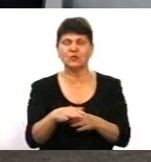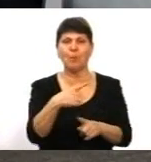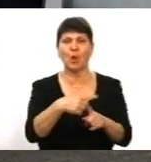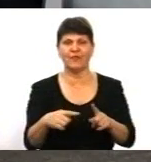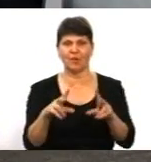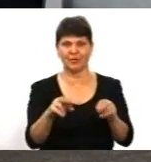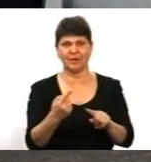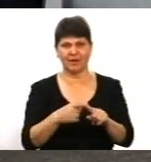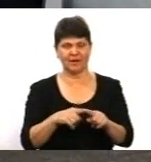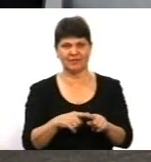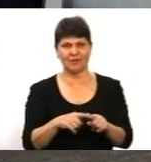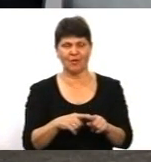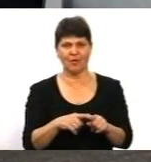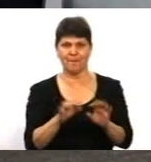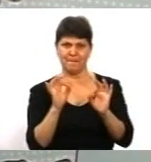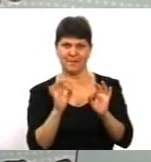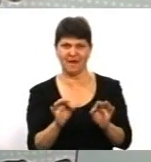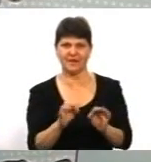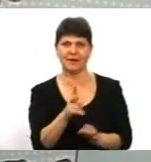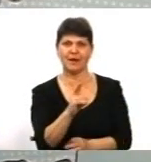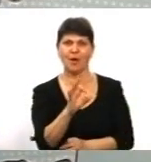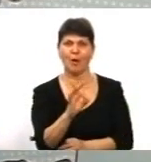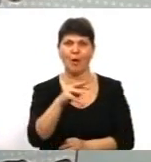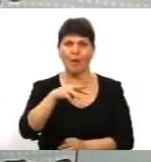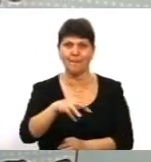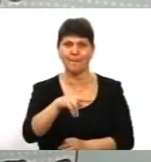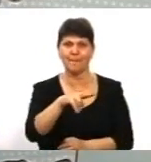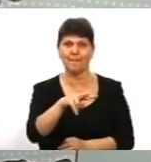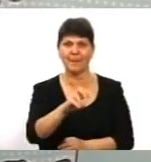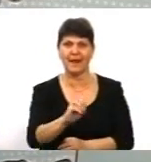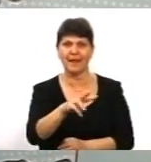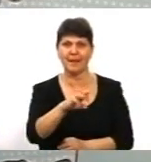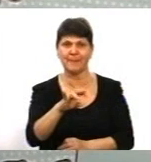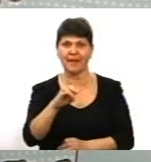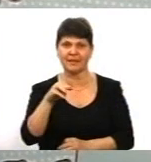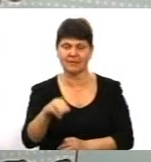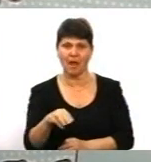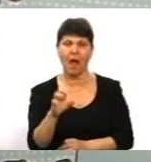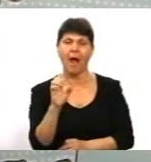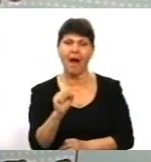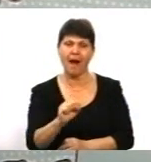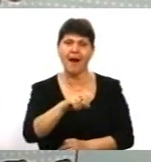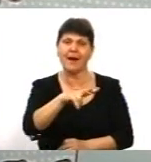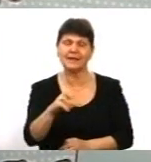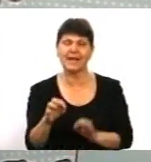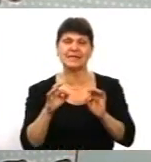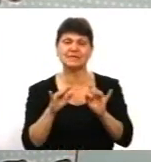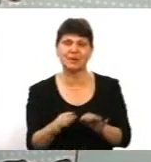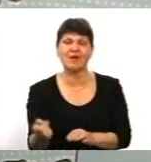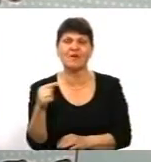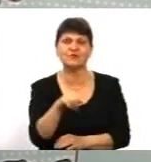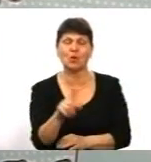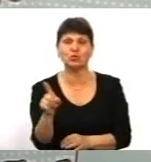взагалі-то комплімент. Справа в тому, що в тих умовах, які знаходився не тільки Порошенка, а і уряди Яценюка,